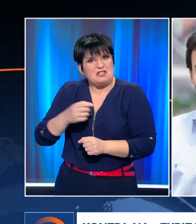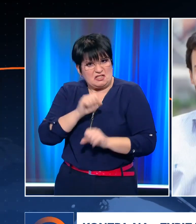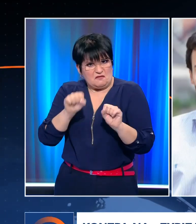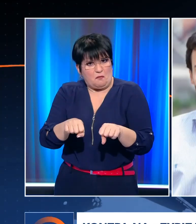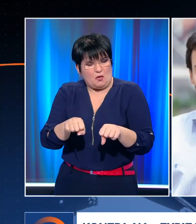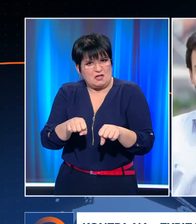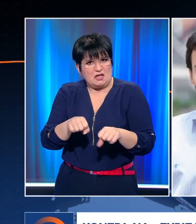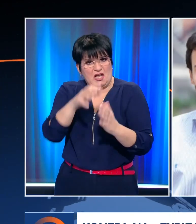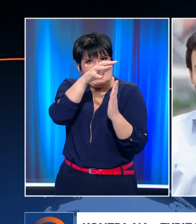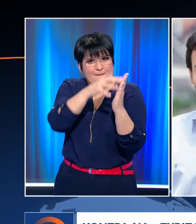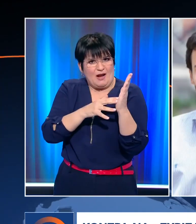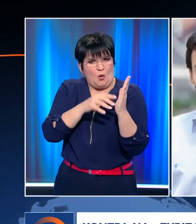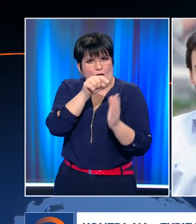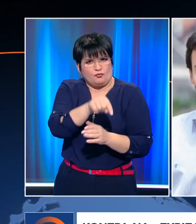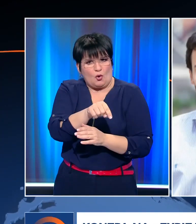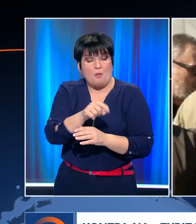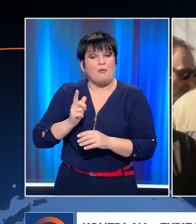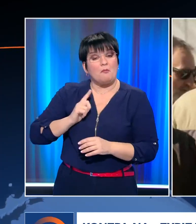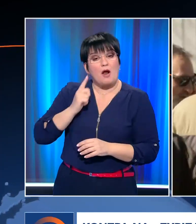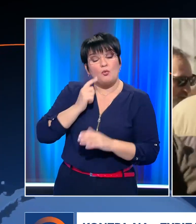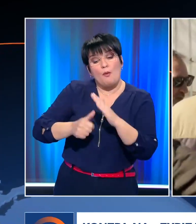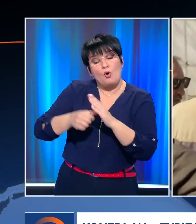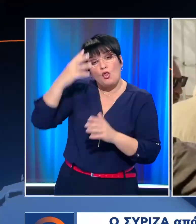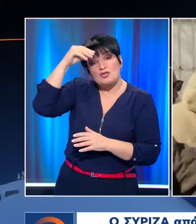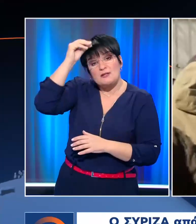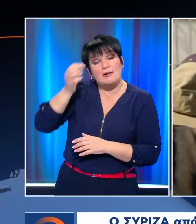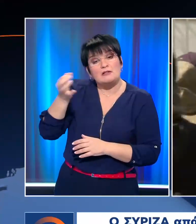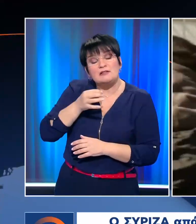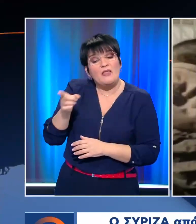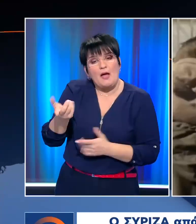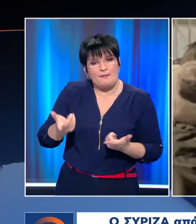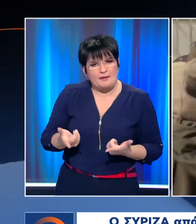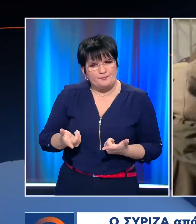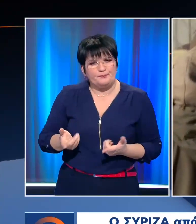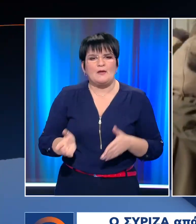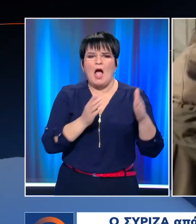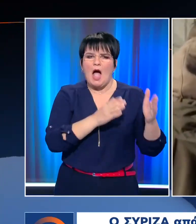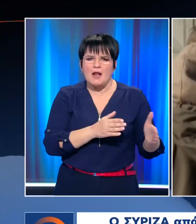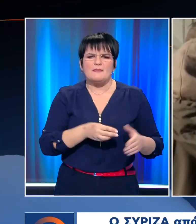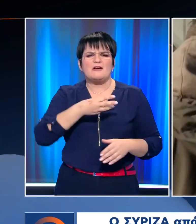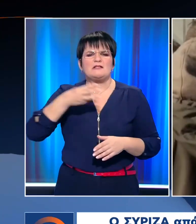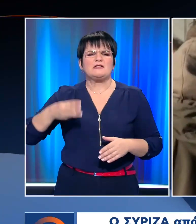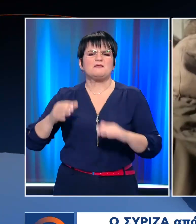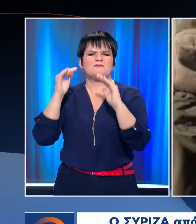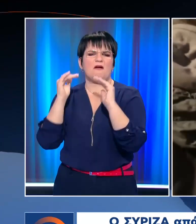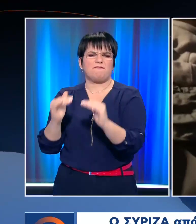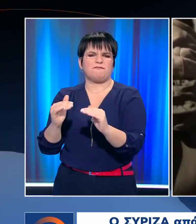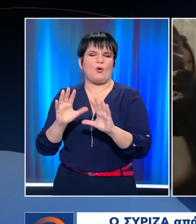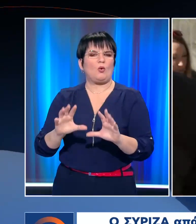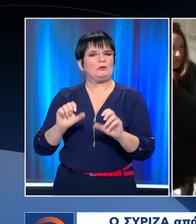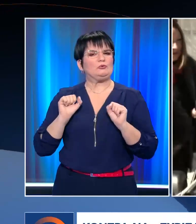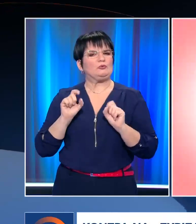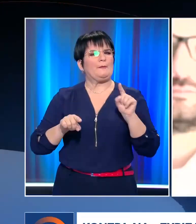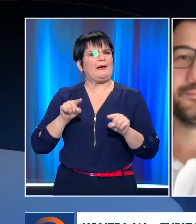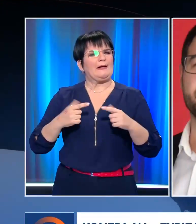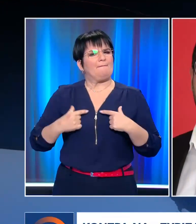του. Περιμένουμε την τοποθέτηση του κ. Τσίπρα. Ο ΣΥΡΙΖΑ απάντησε στο κυβερνών κόμμα, ωστόσο στελέχοι του κρατούν αποστάσεις από το